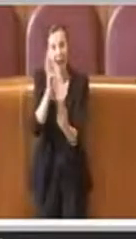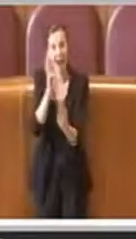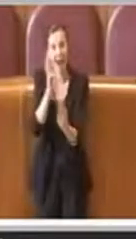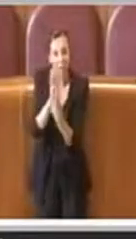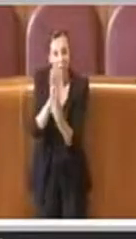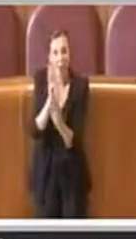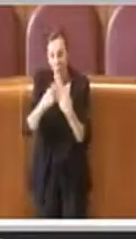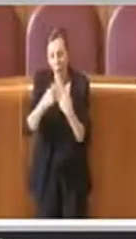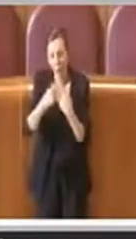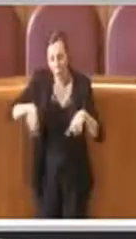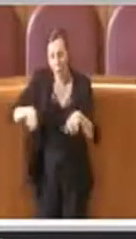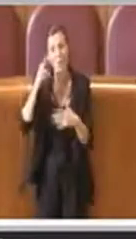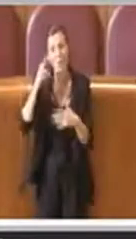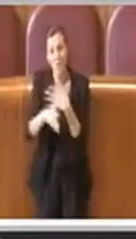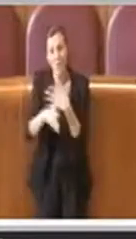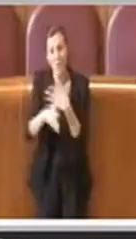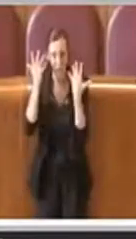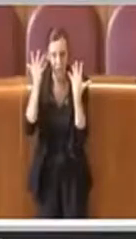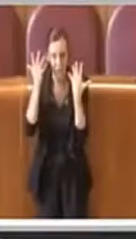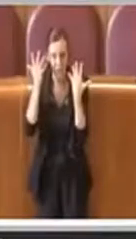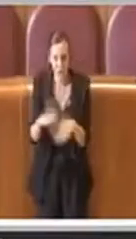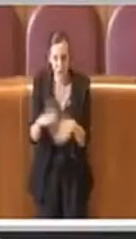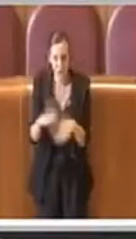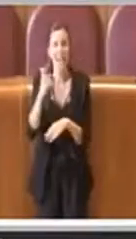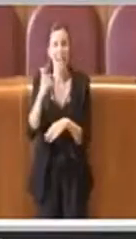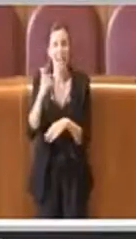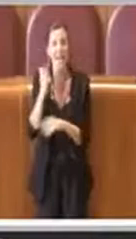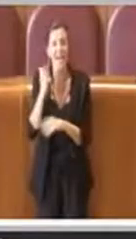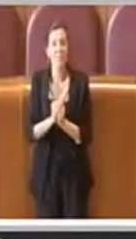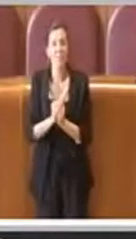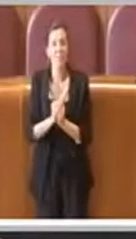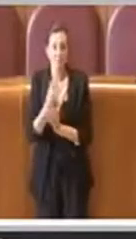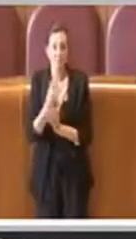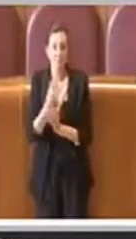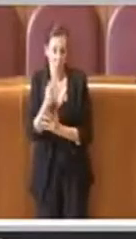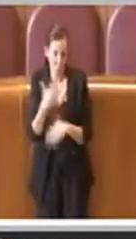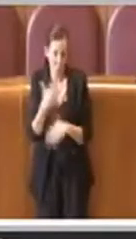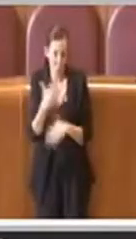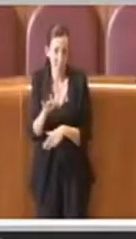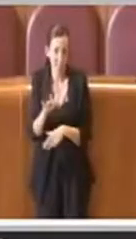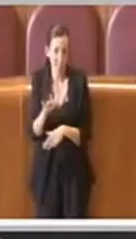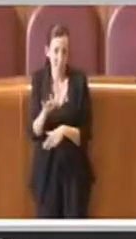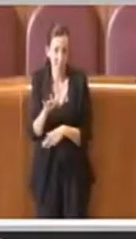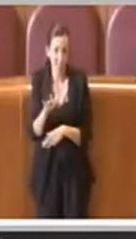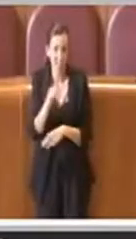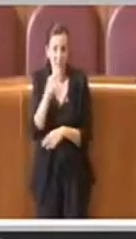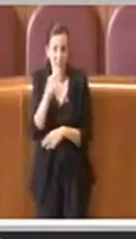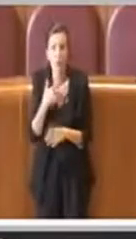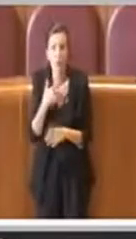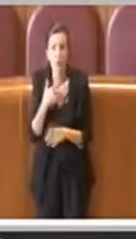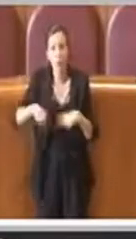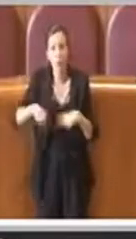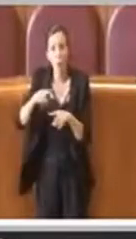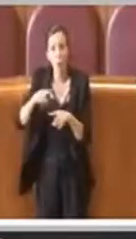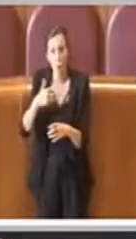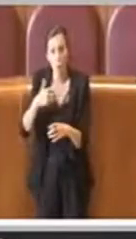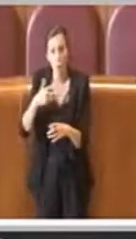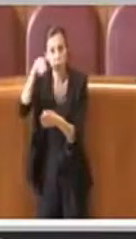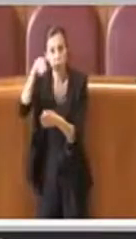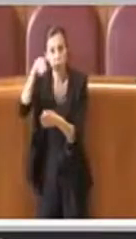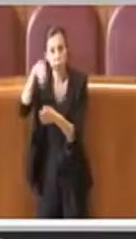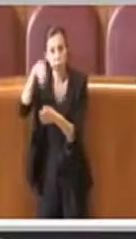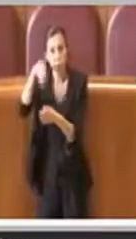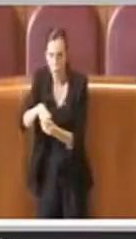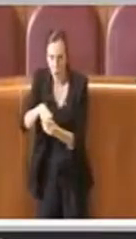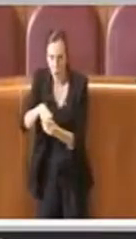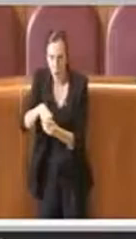Commissione Trasparenza, lo dico perché è stato citato, io non appartengo a questa Commissione, però è stato